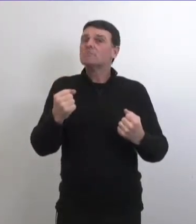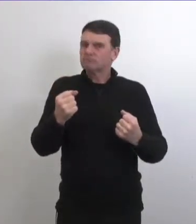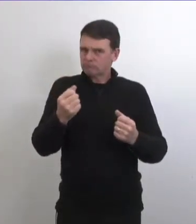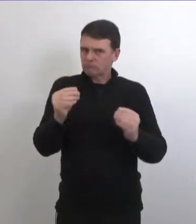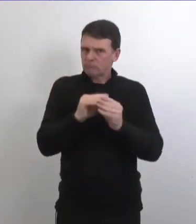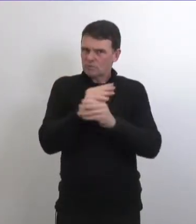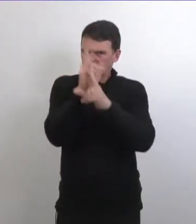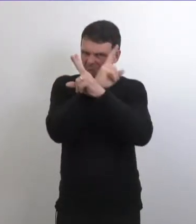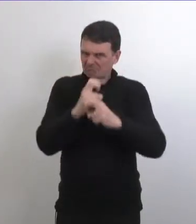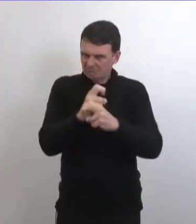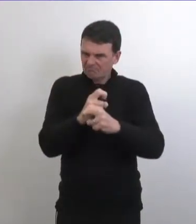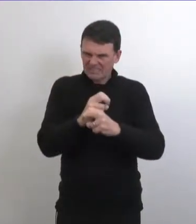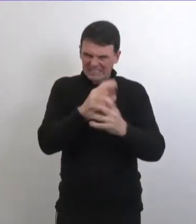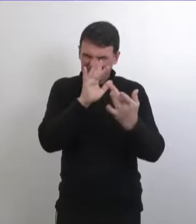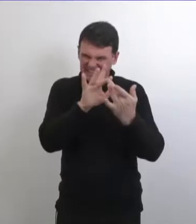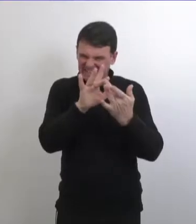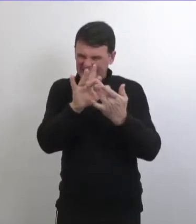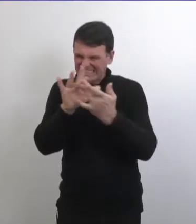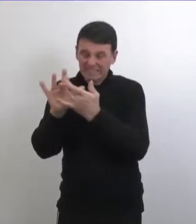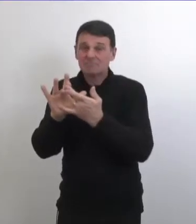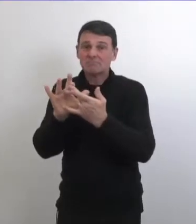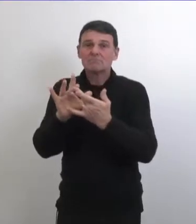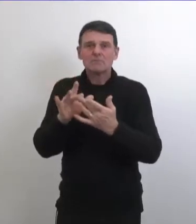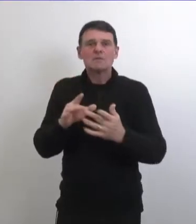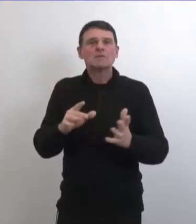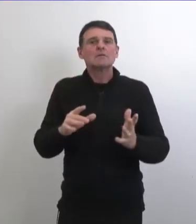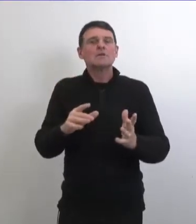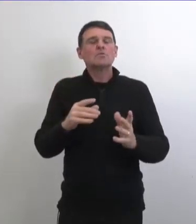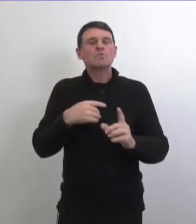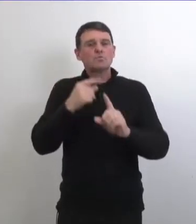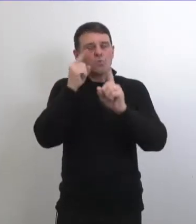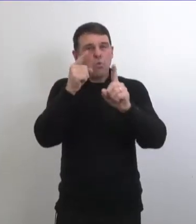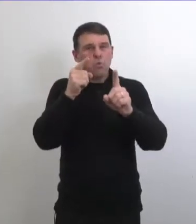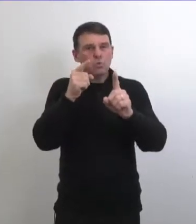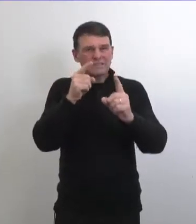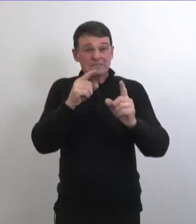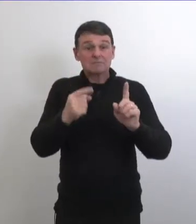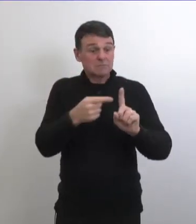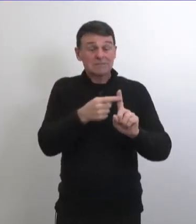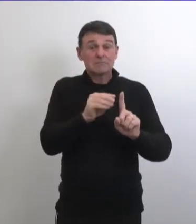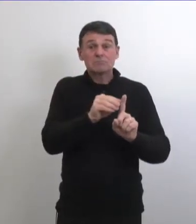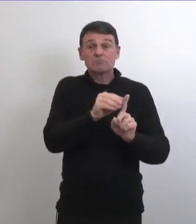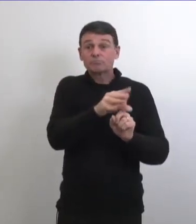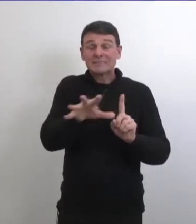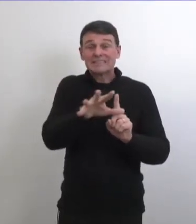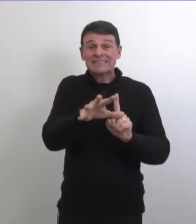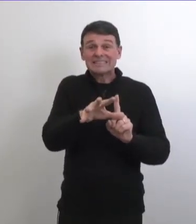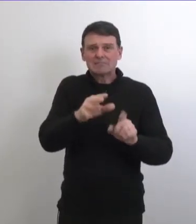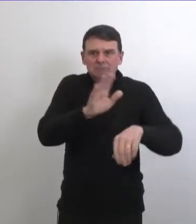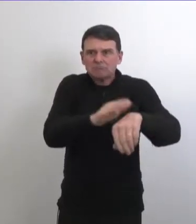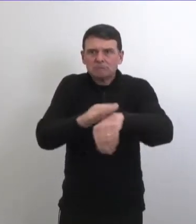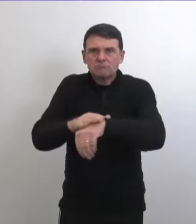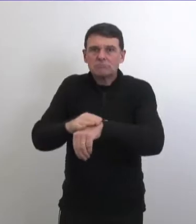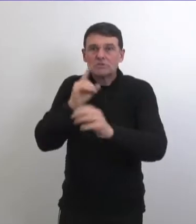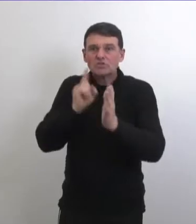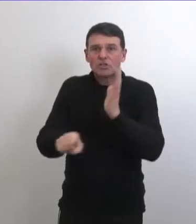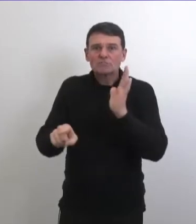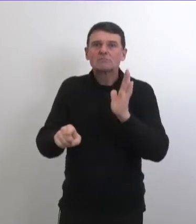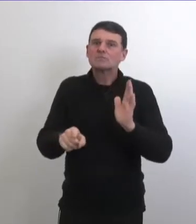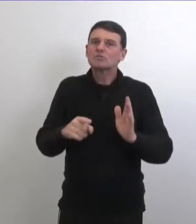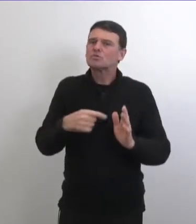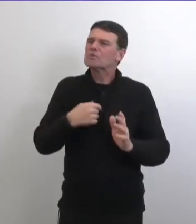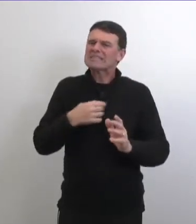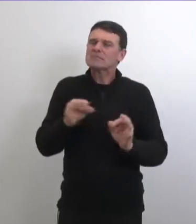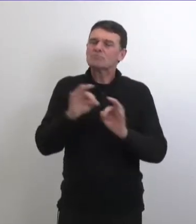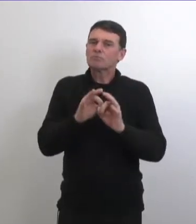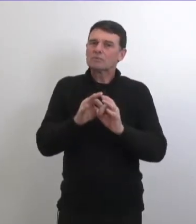de la santé publique pour améliorer ça avec les infirmières de santé publique nous voulions nous assurer d'améliorer ces chiffres pour s'assurer